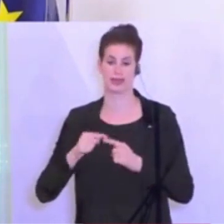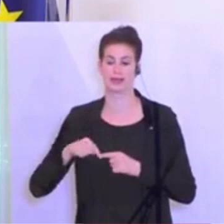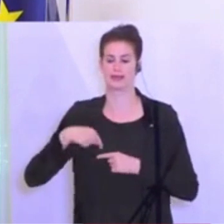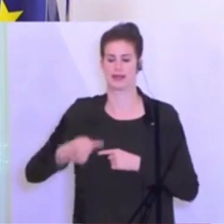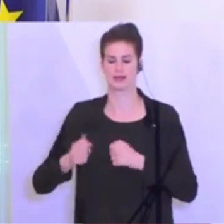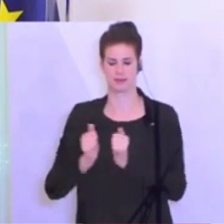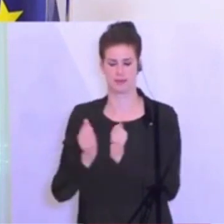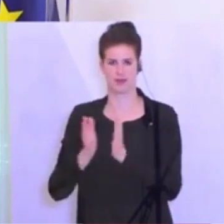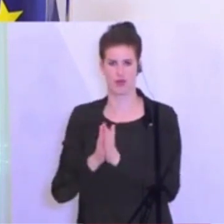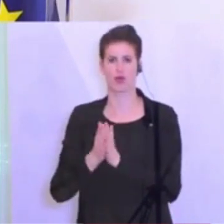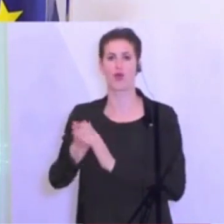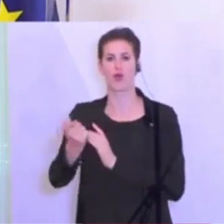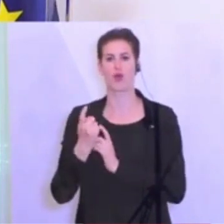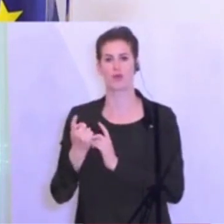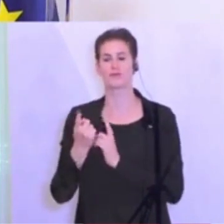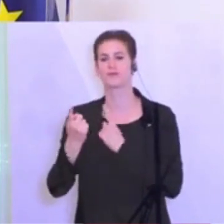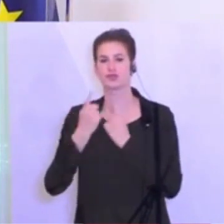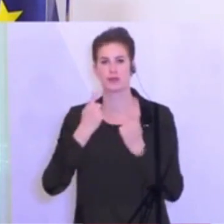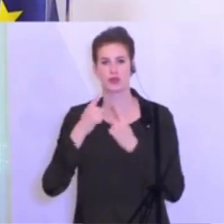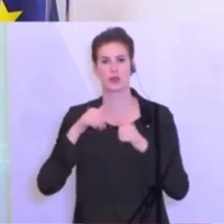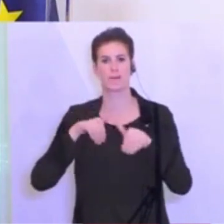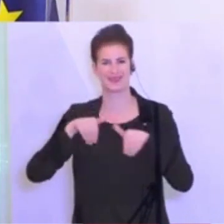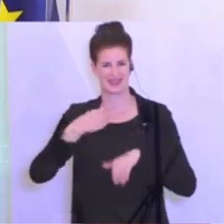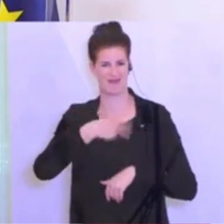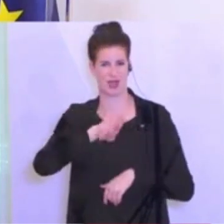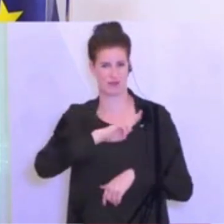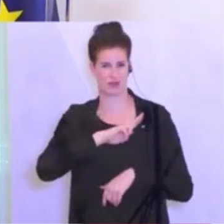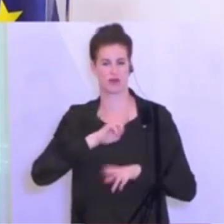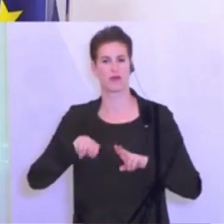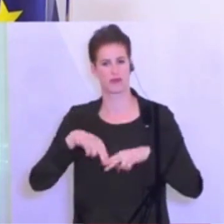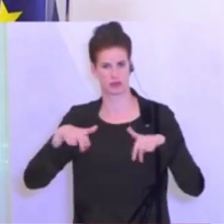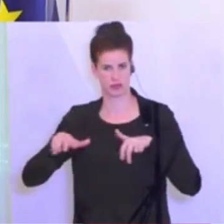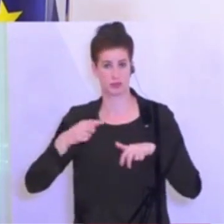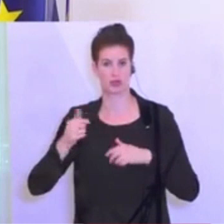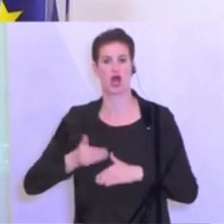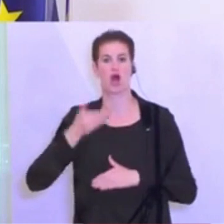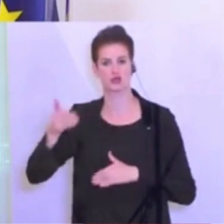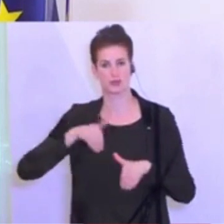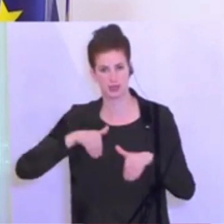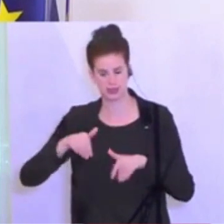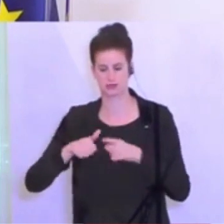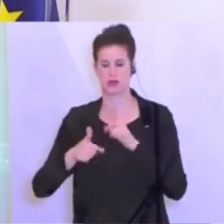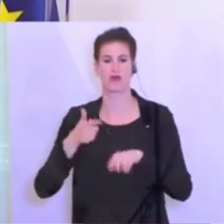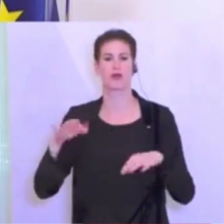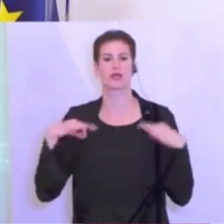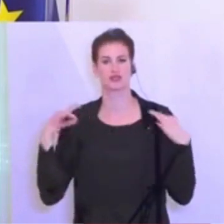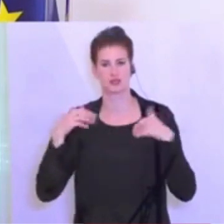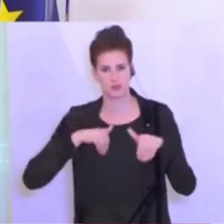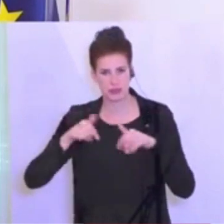Sitzung der zuständigen Minister in der Bundesregierung geben, also vom Außenminister über den Gesundheitsminister, die